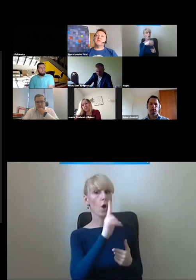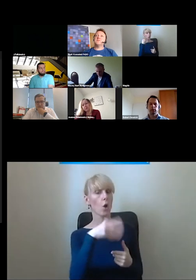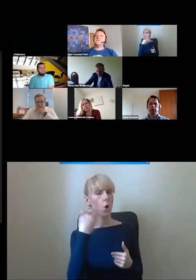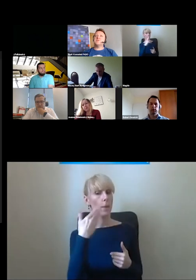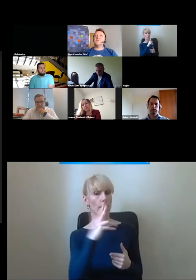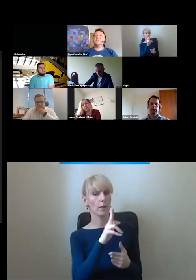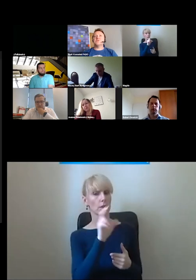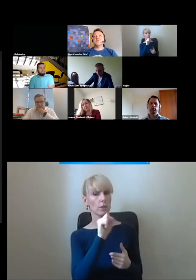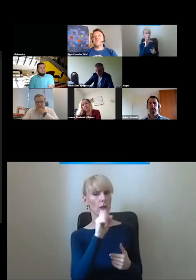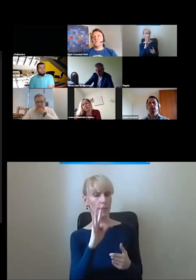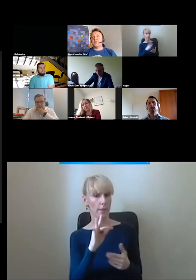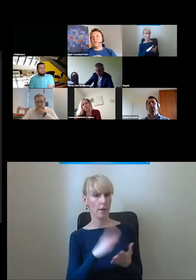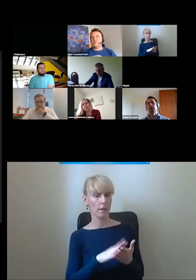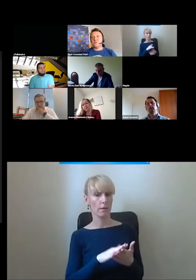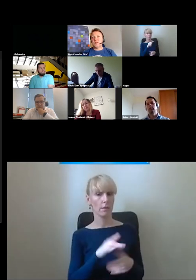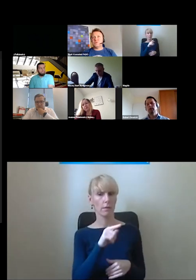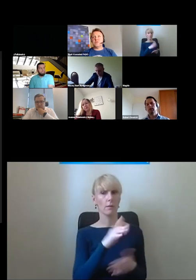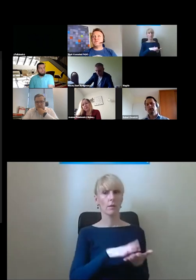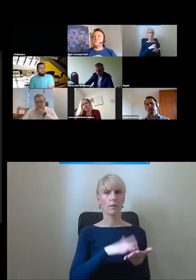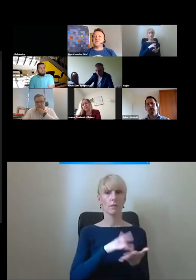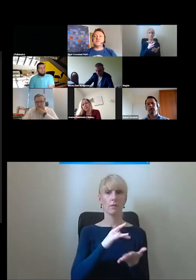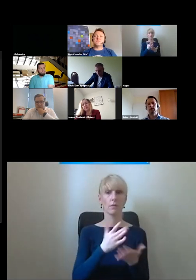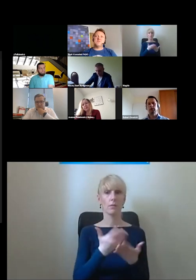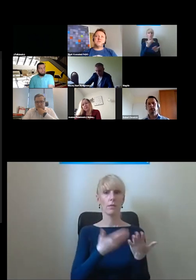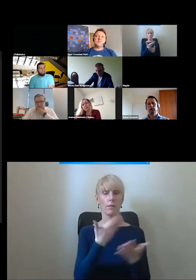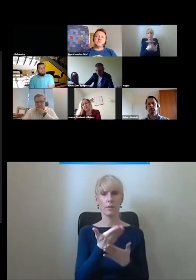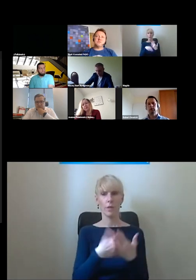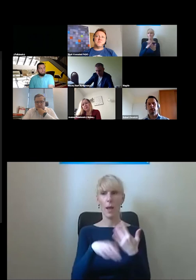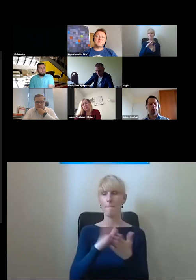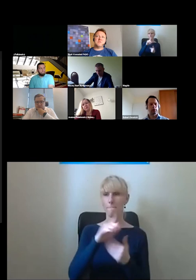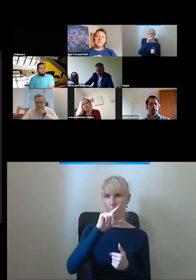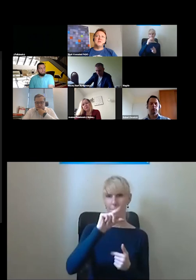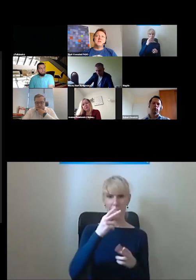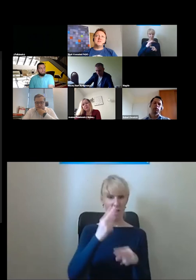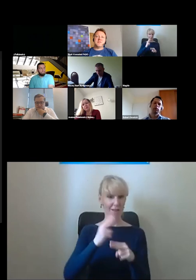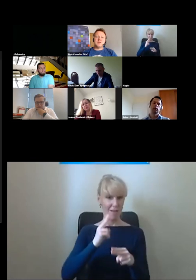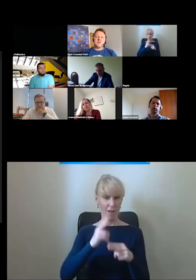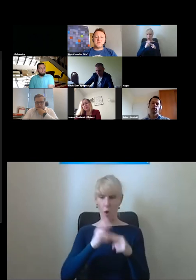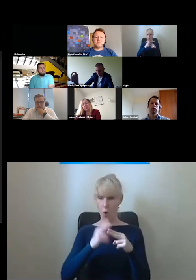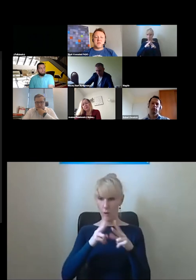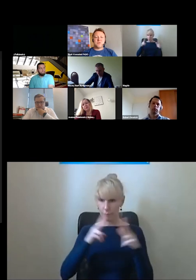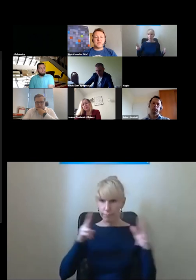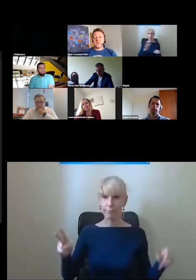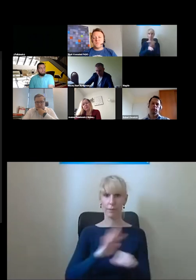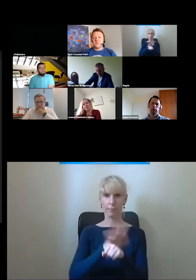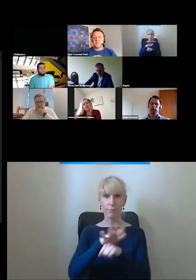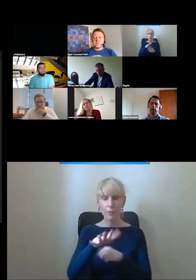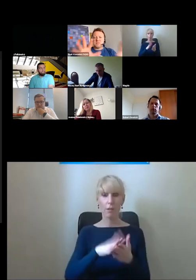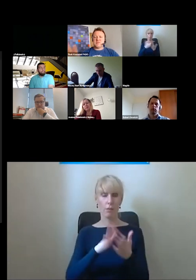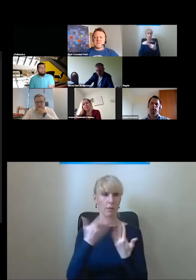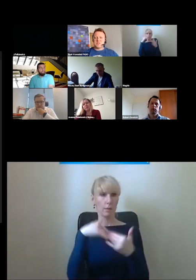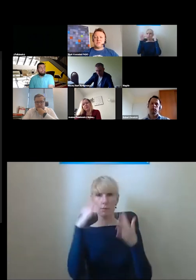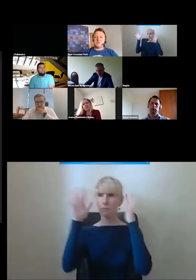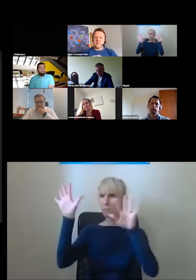Maćka z Wydgoszczy że w dobie pandemii szukanie przycisków przez osoby niewidome i słabowidzące stwarza kolejne problemy tak no bo musimy